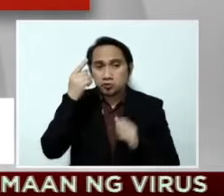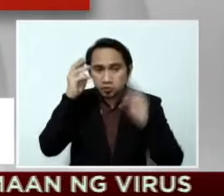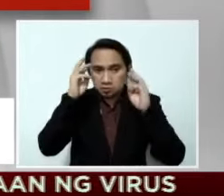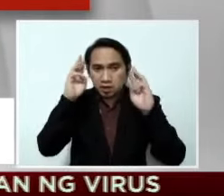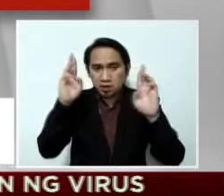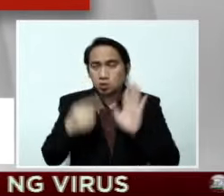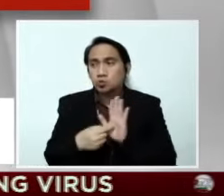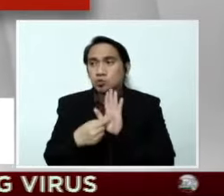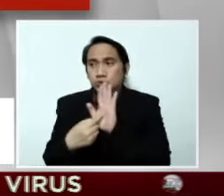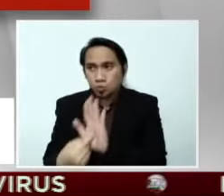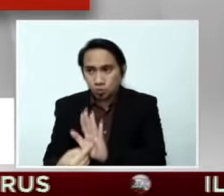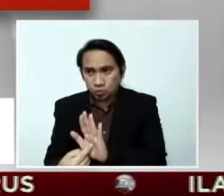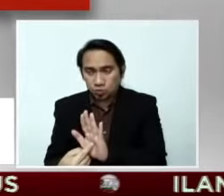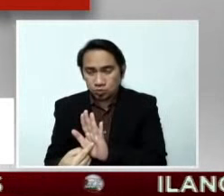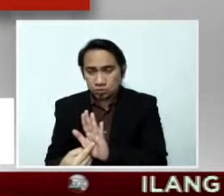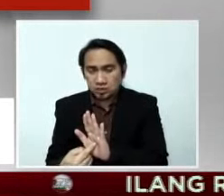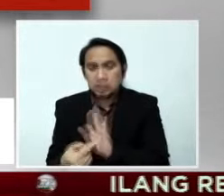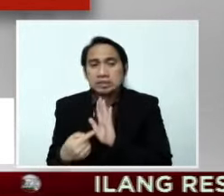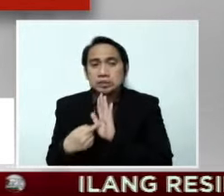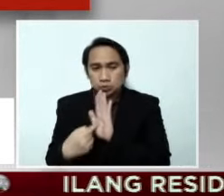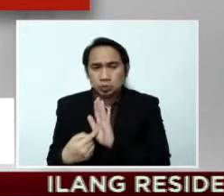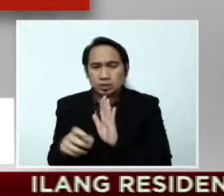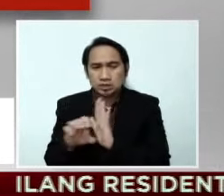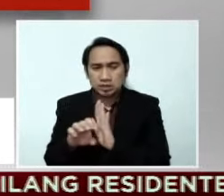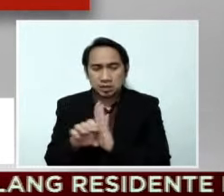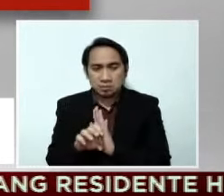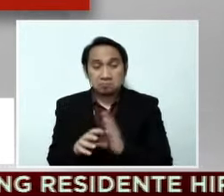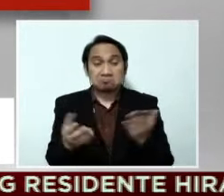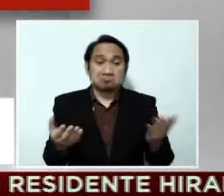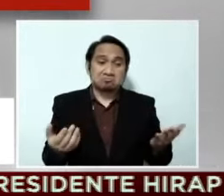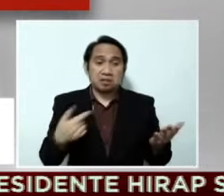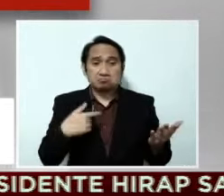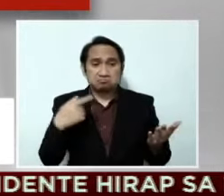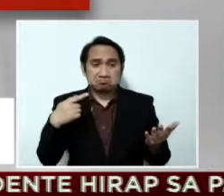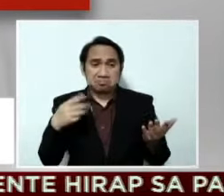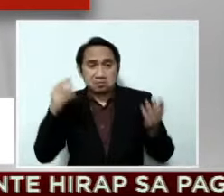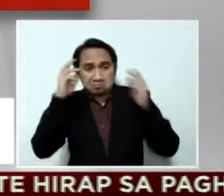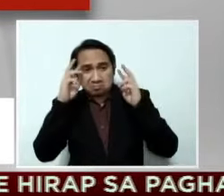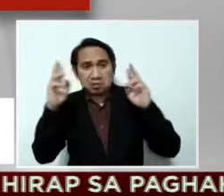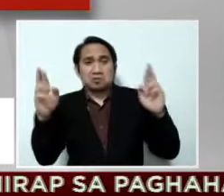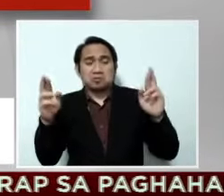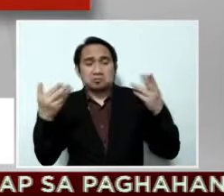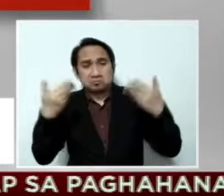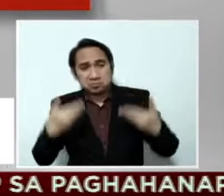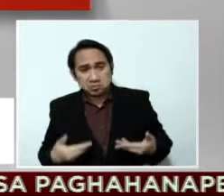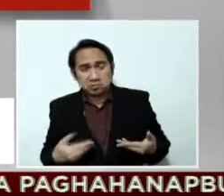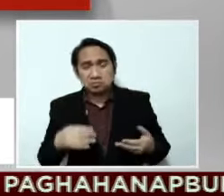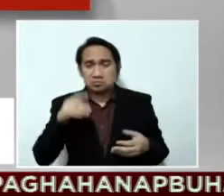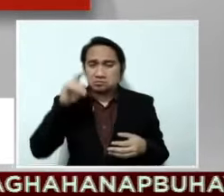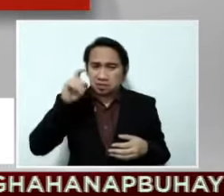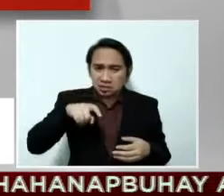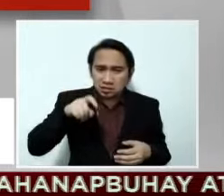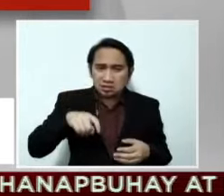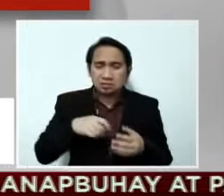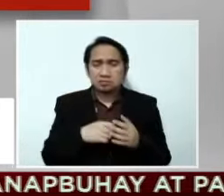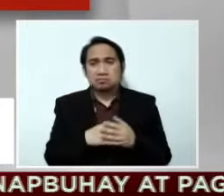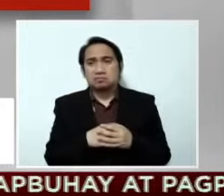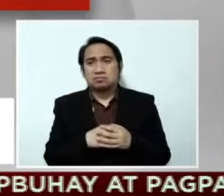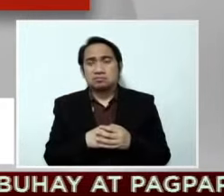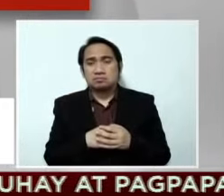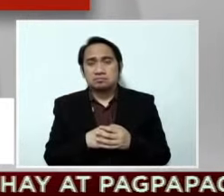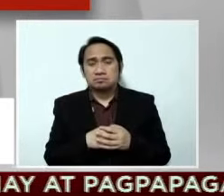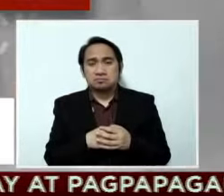pwede. Eh siyempre, eh tayo ang mayor, eh kailangan natin ito, eh na